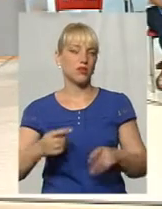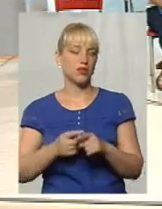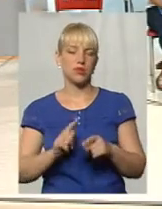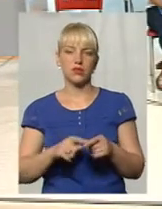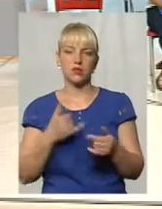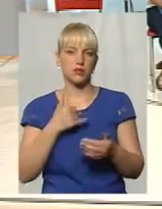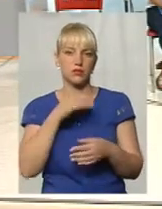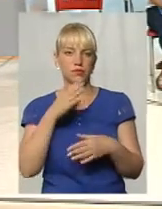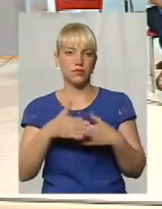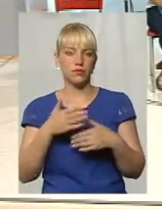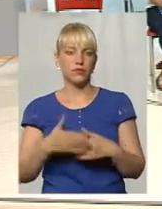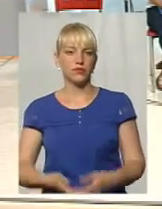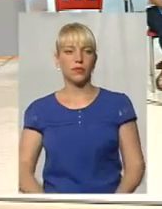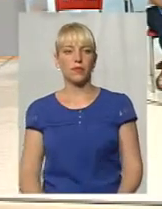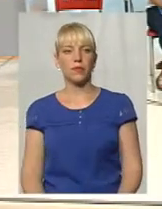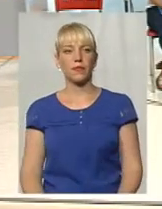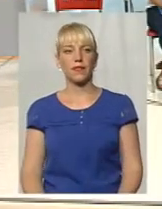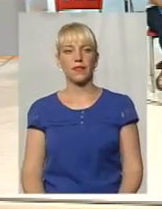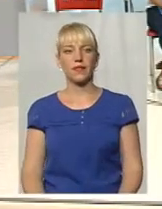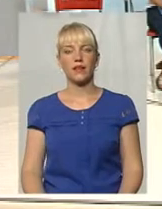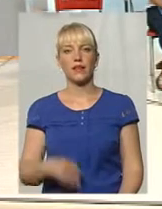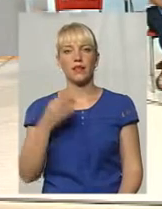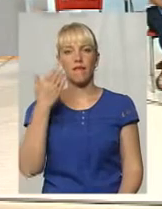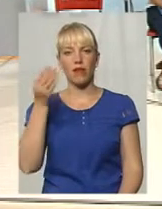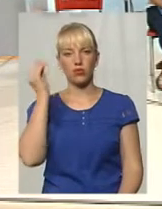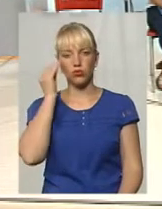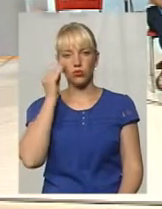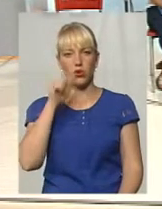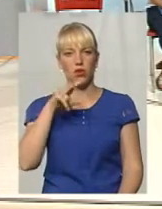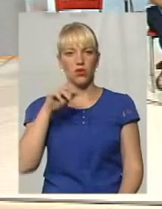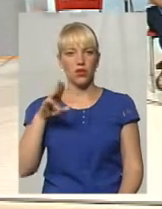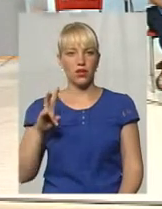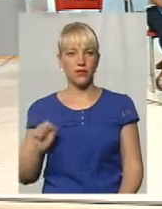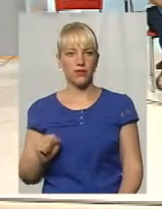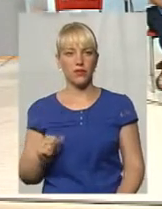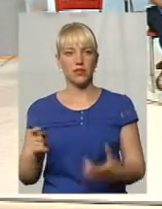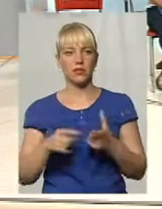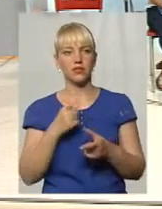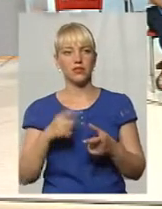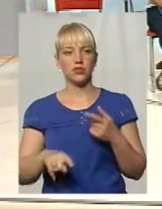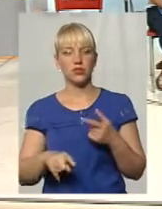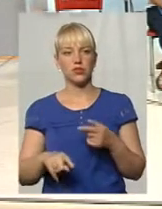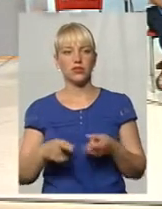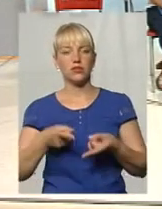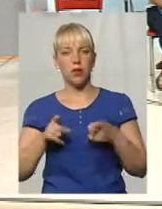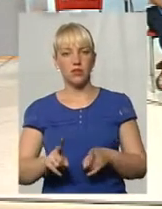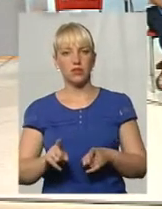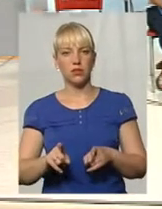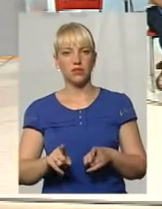руки... Альон, скажіть, будь ласка, на вашу думку, чи справді